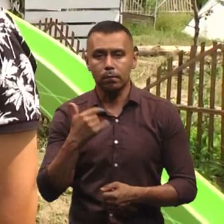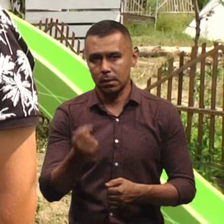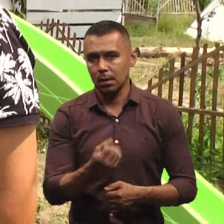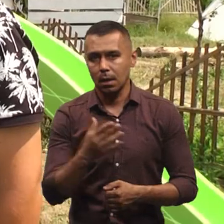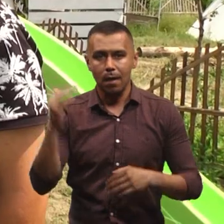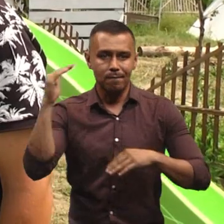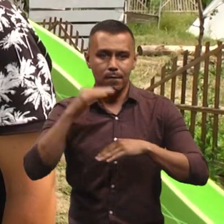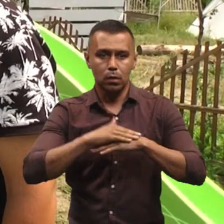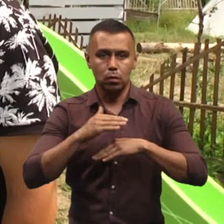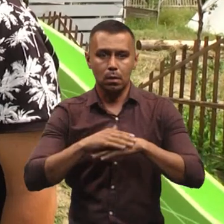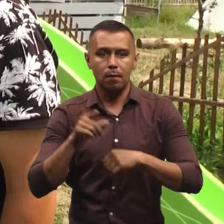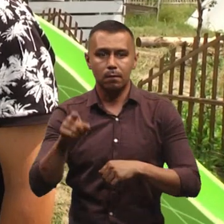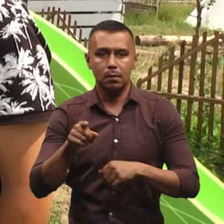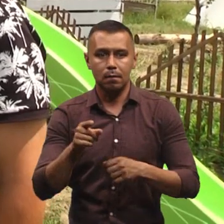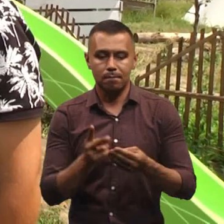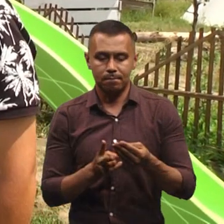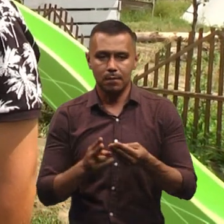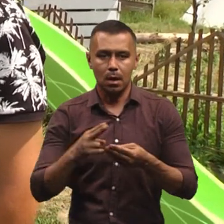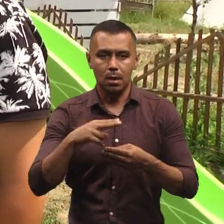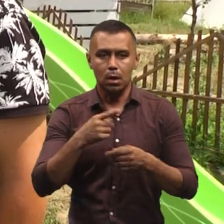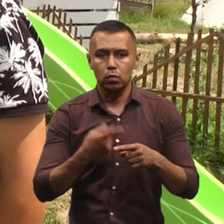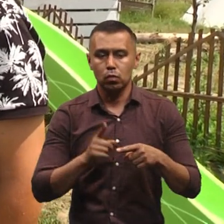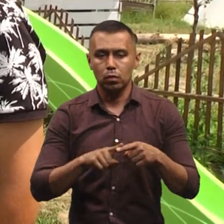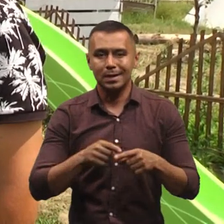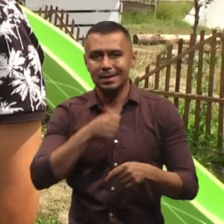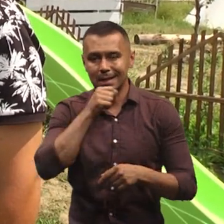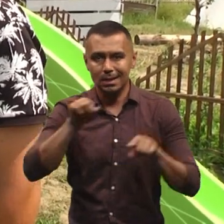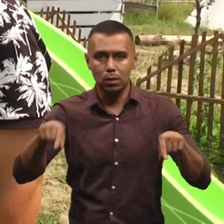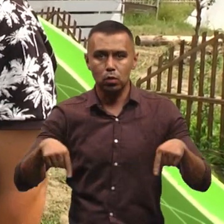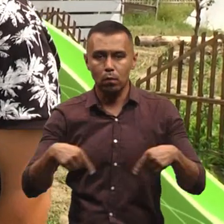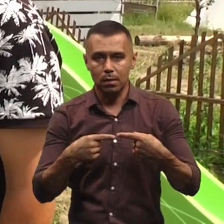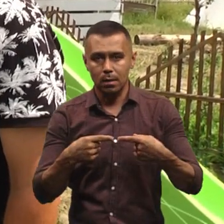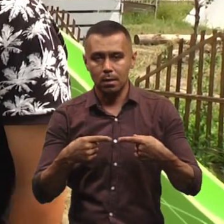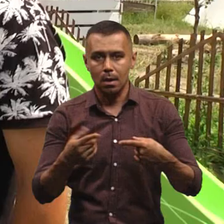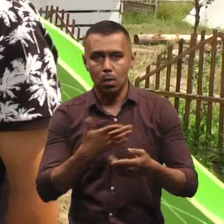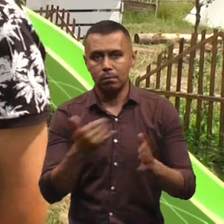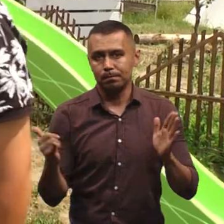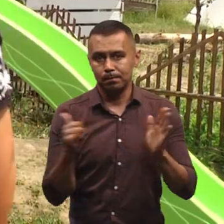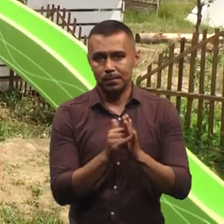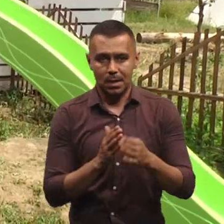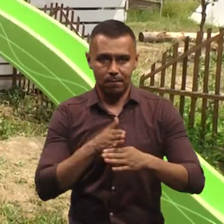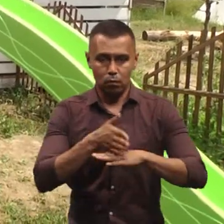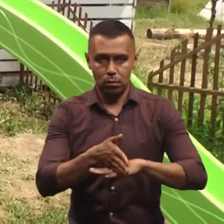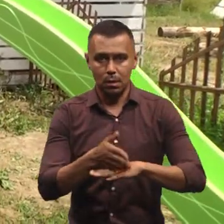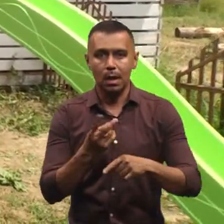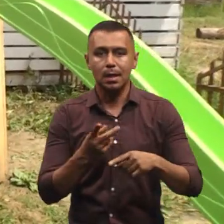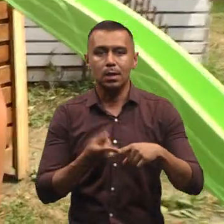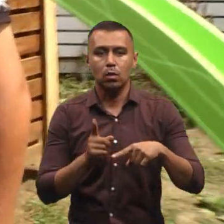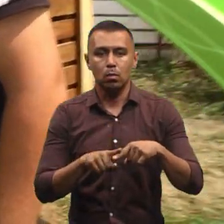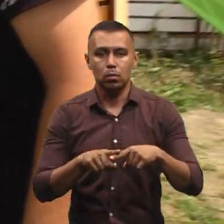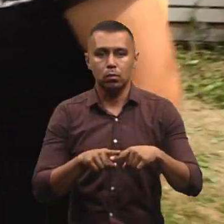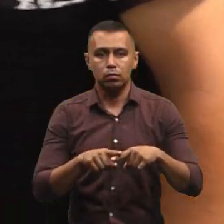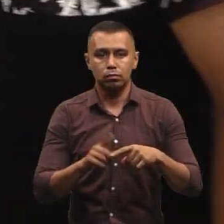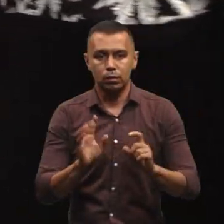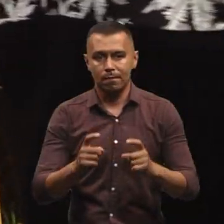декілька вечорів він вирізає цього діда Горая, засновника села Гораєвки. Ми його поставимо на вході. От на цьому посуху буде